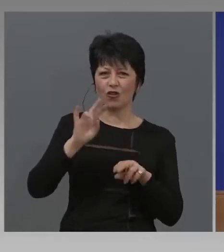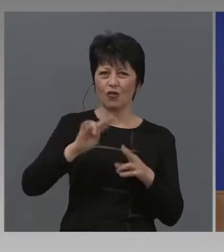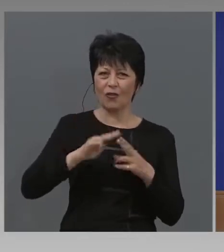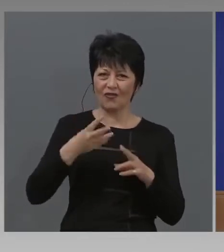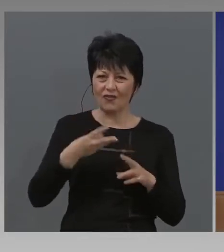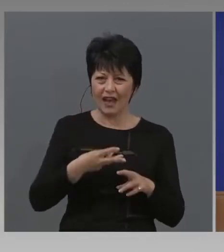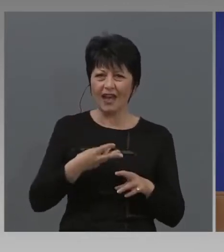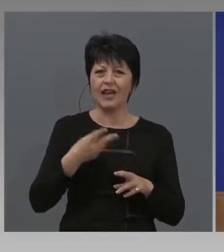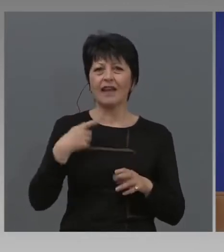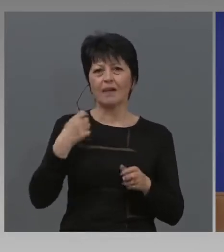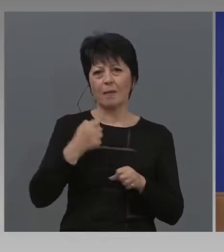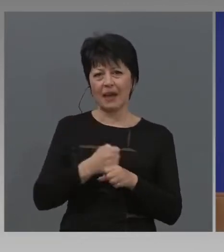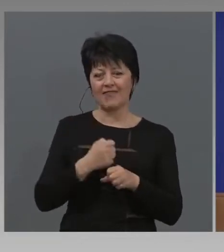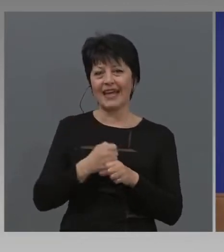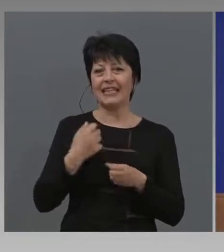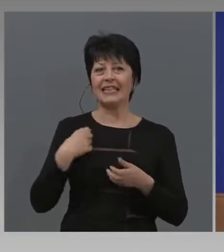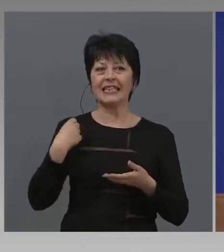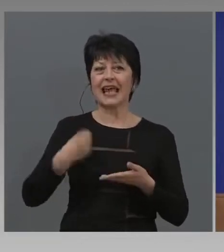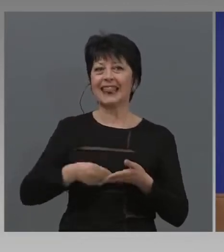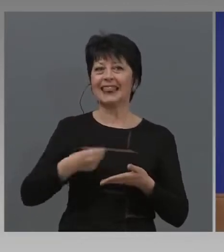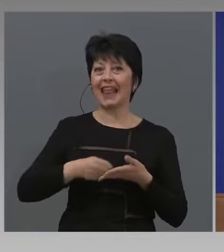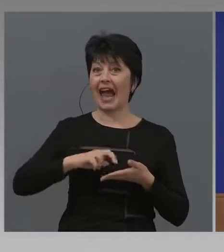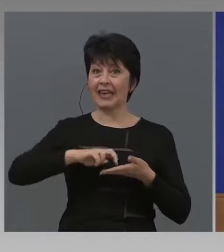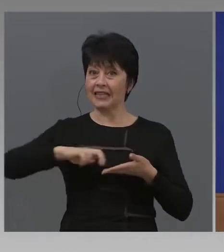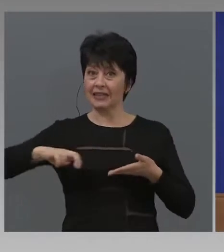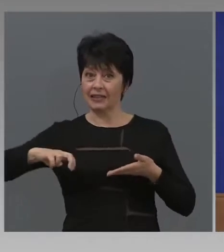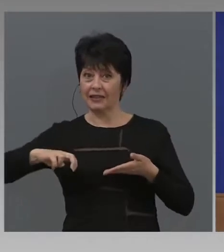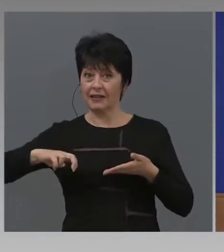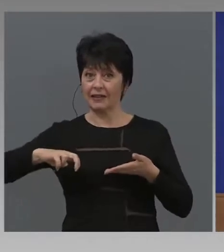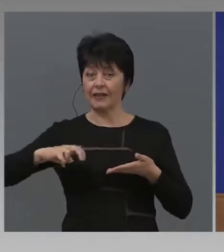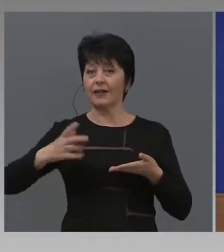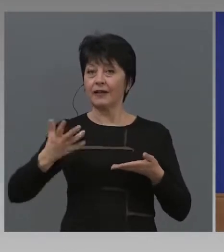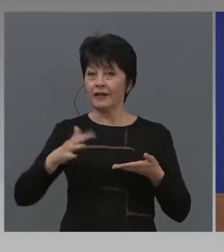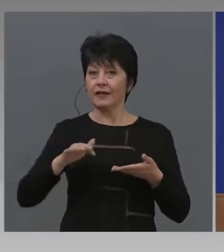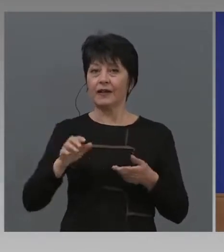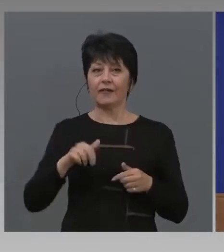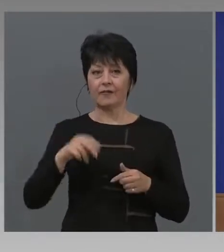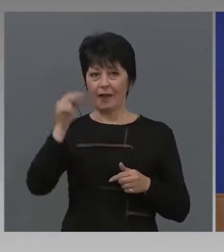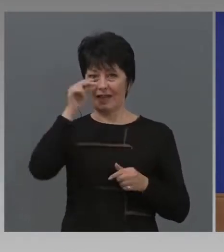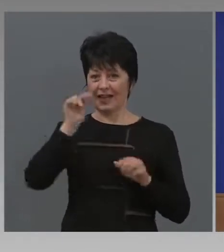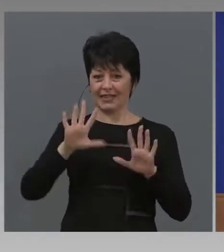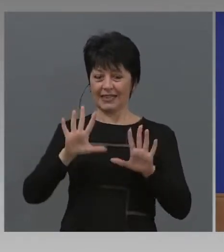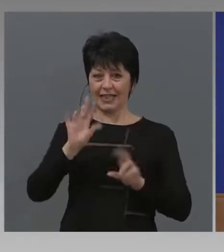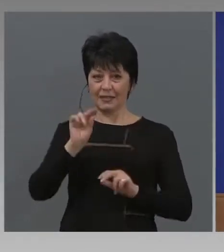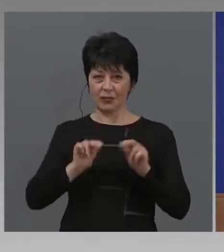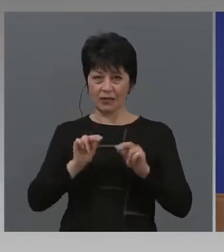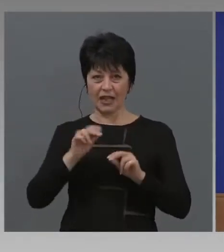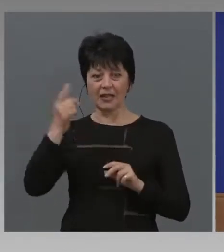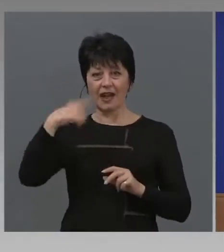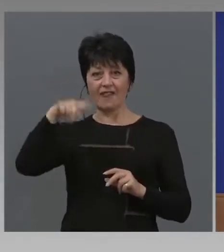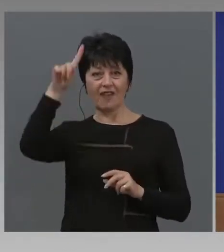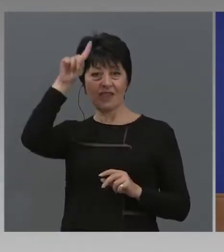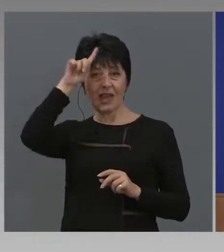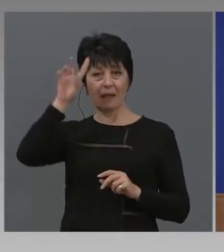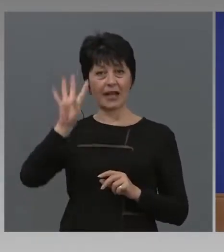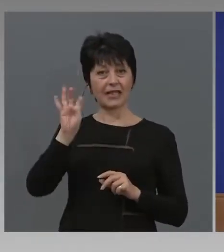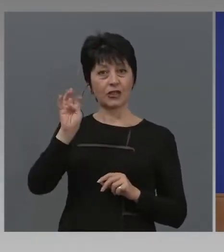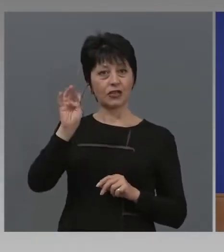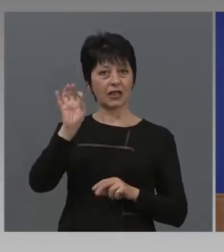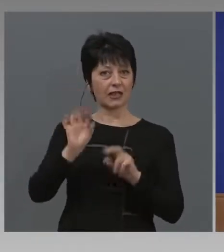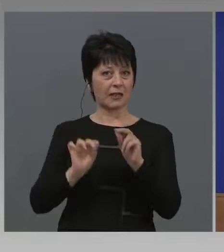такива, каквито са в нашата страни. Примем, в Германия, 40% данъка, в България, 10%. си ръч, 90%